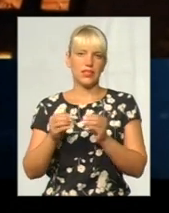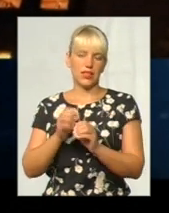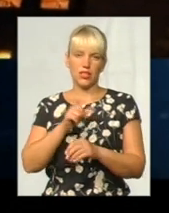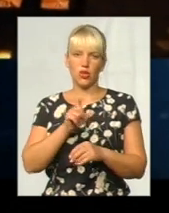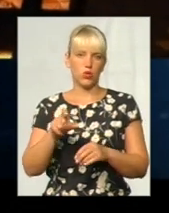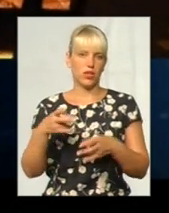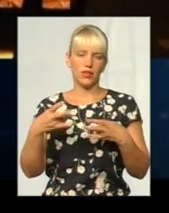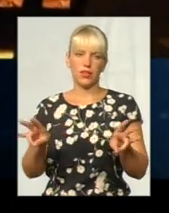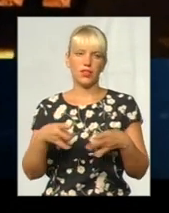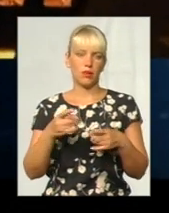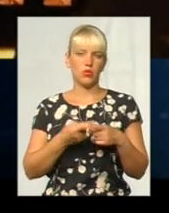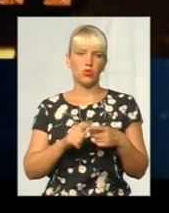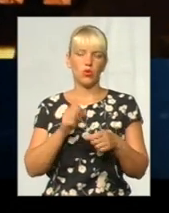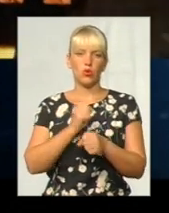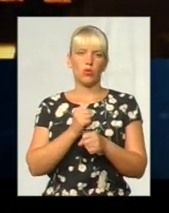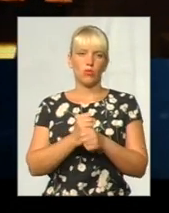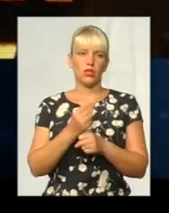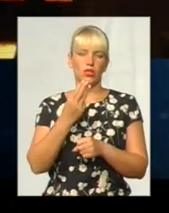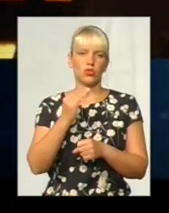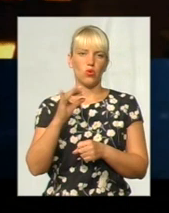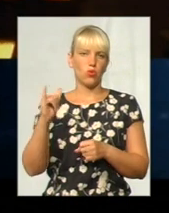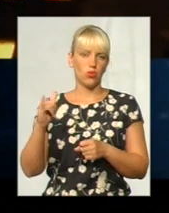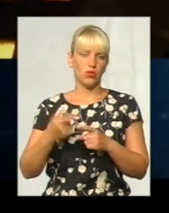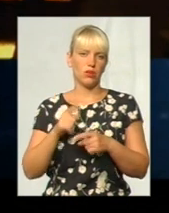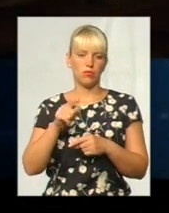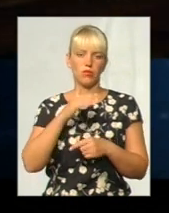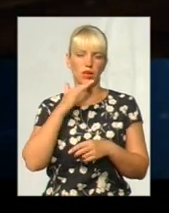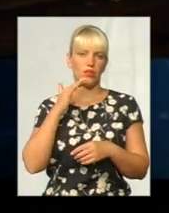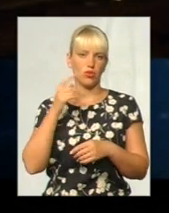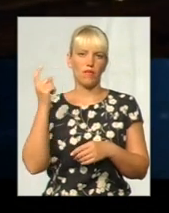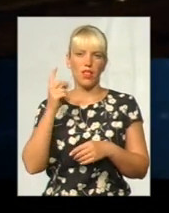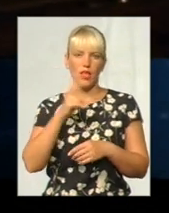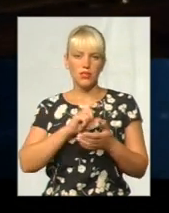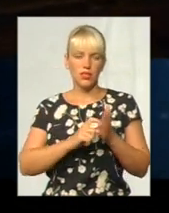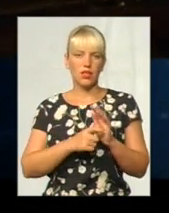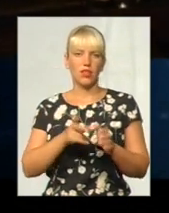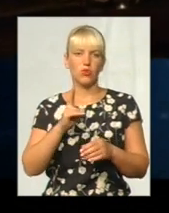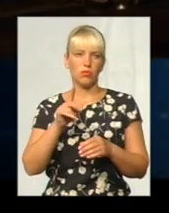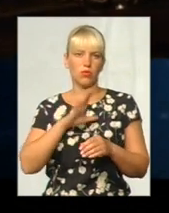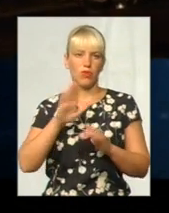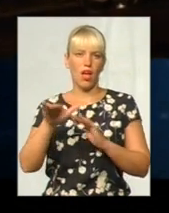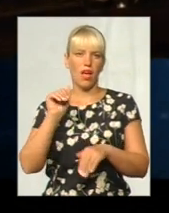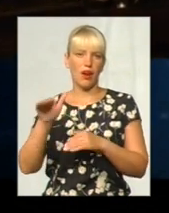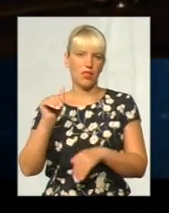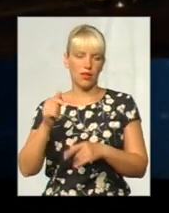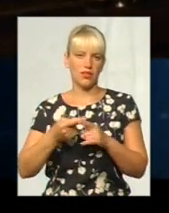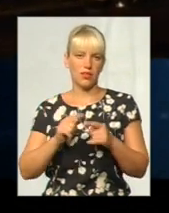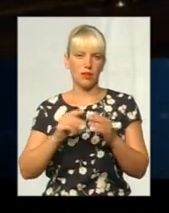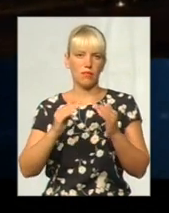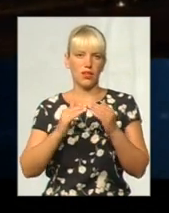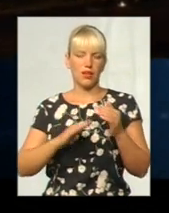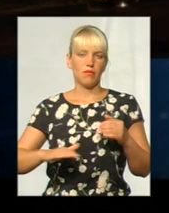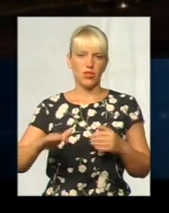треба робити з цього, що мені. Там є багато свій власників, багато людей, які там арендували приміщення.